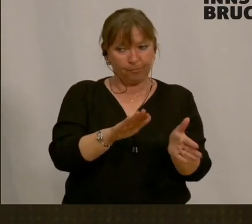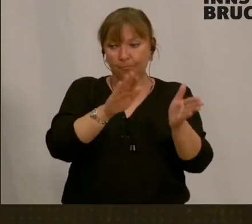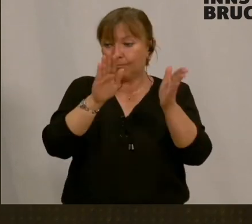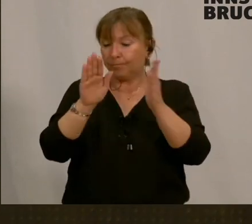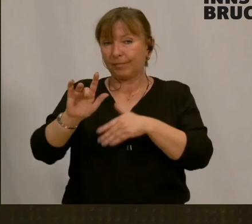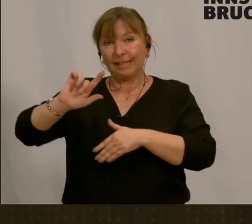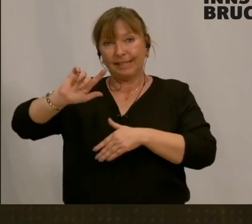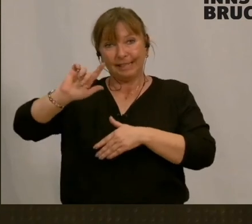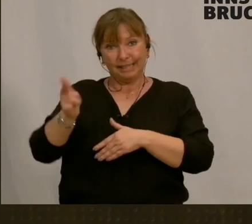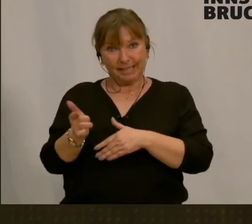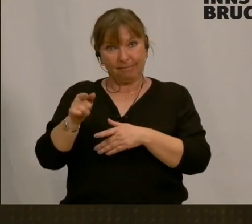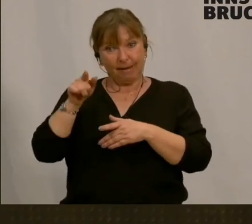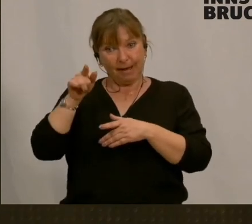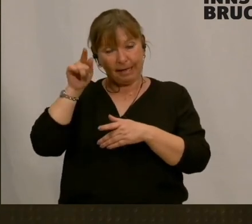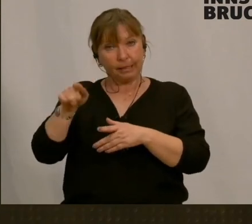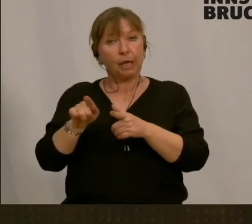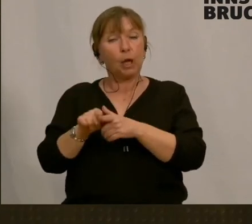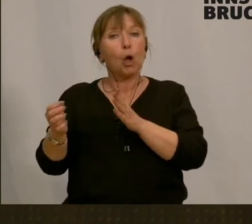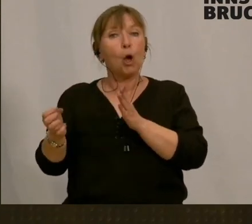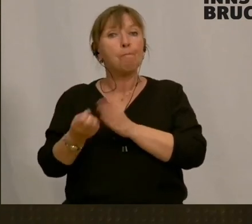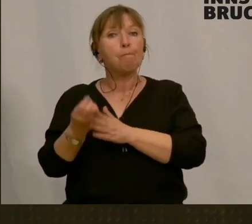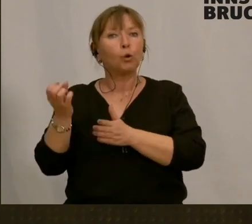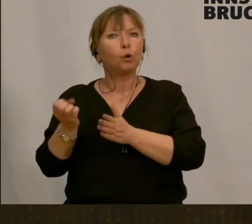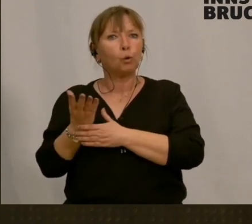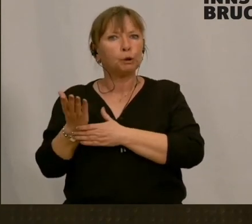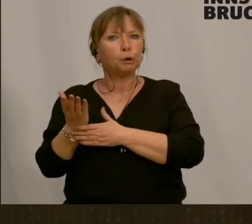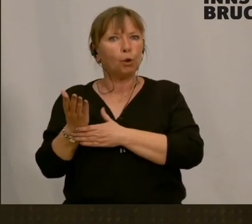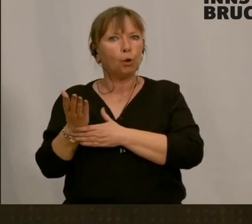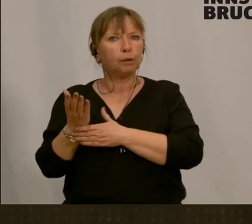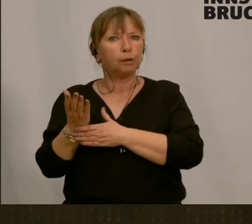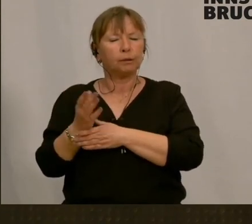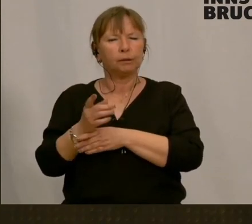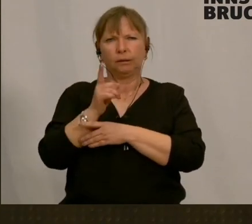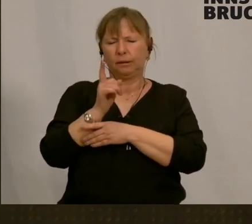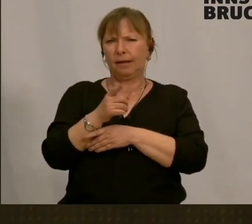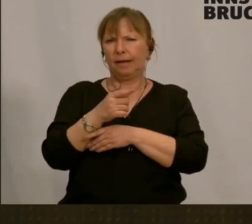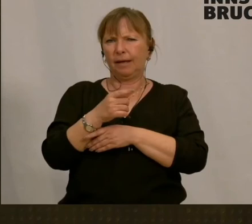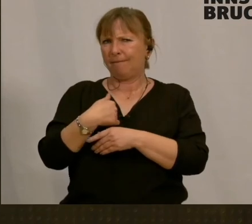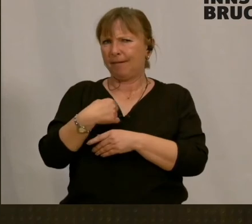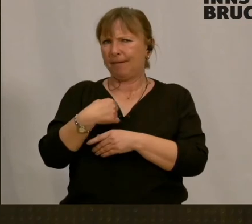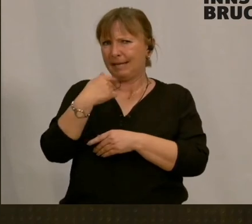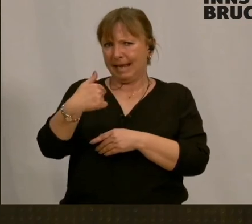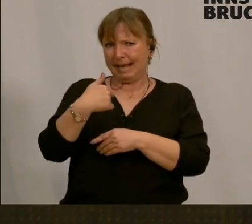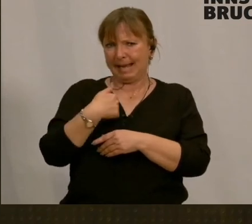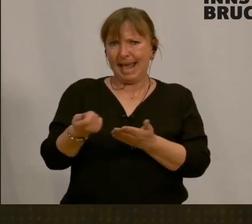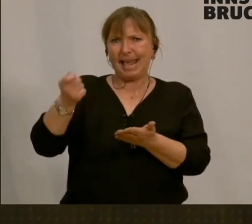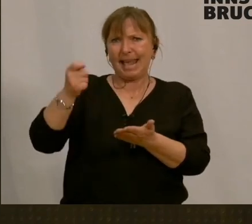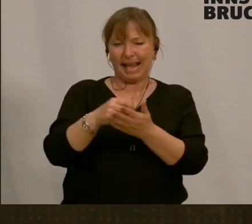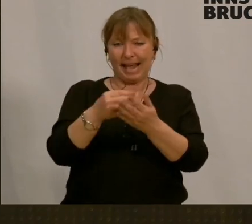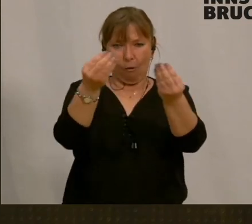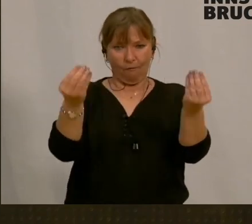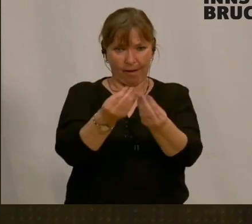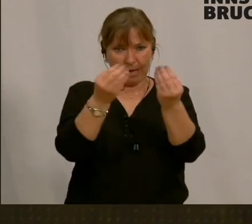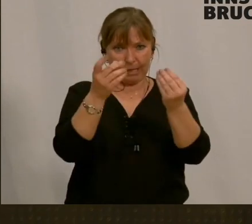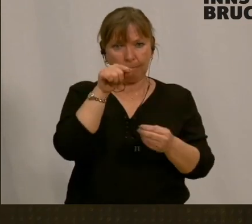tatsächlich über die Produktion. Wenn ich sage, ich kaufe mir was, dann impliziert das auch einen Besitzwechsel.